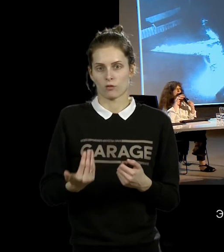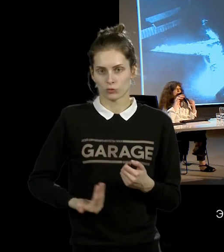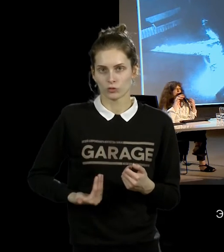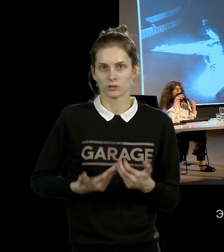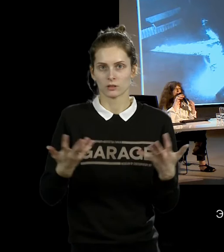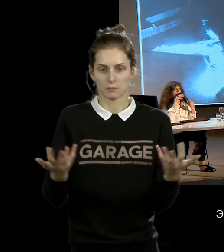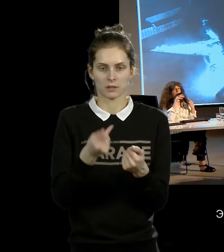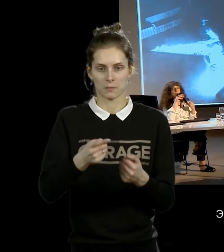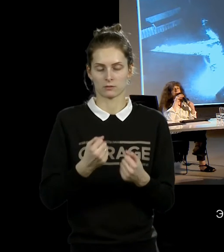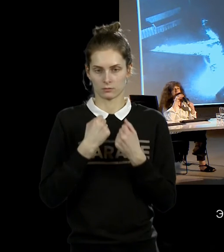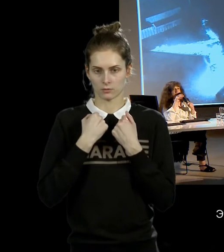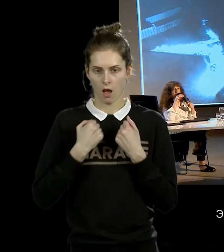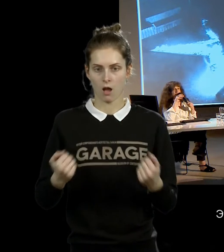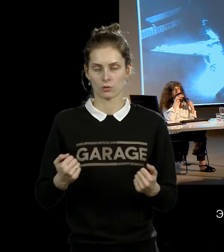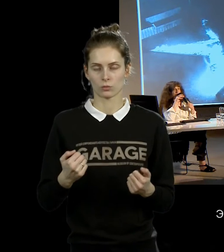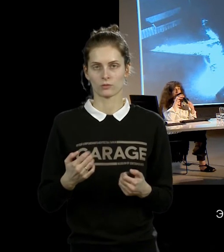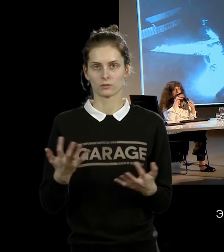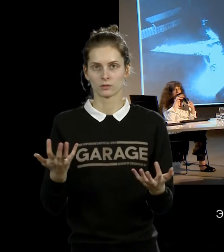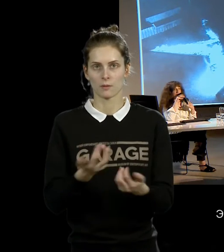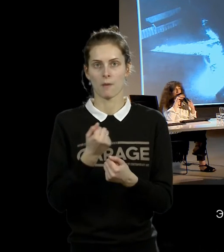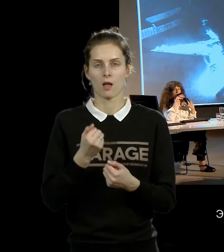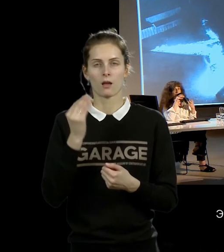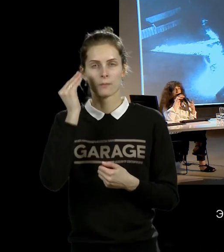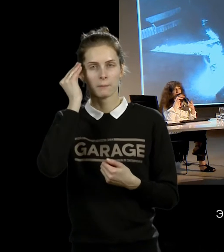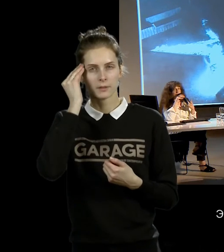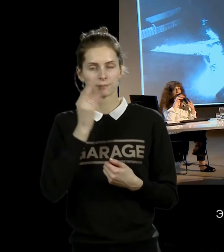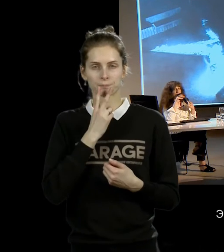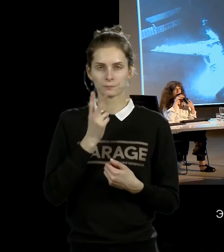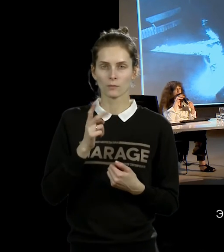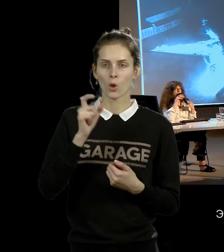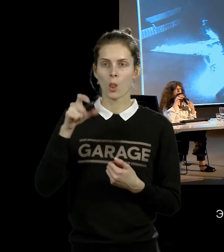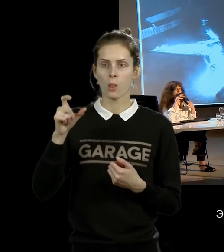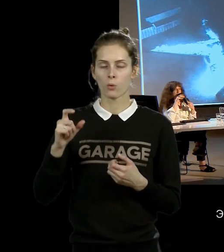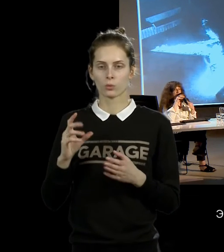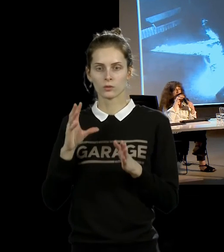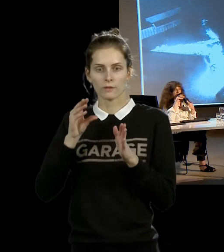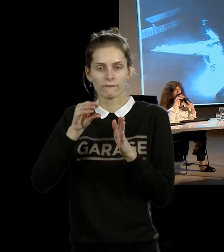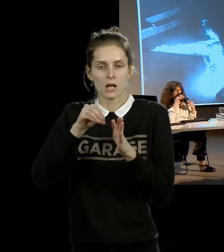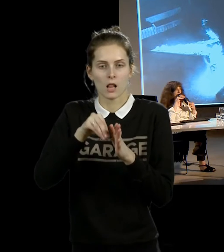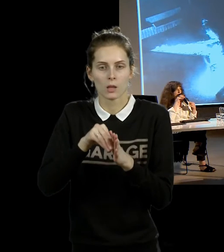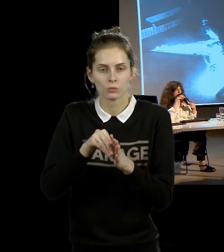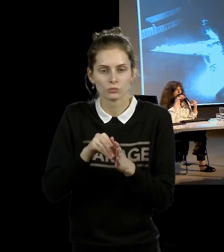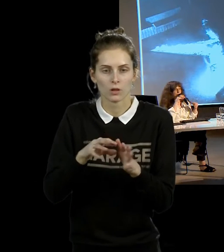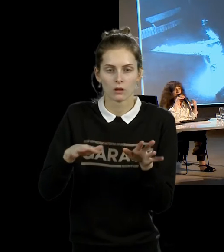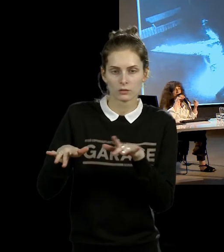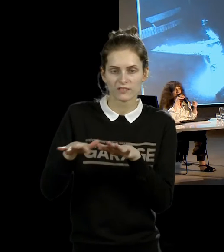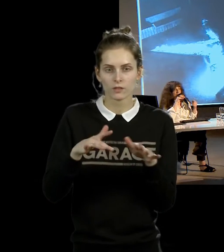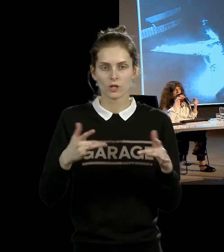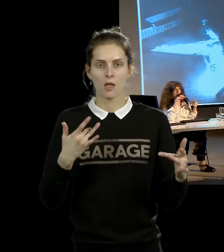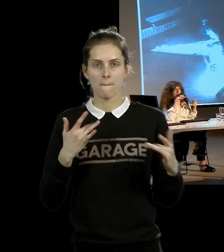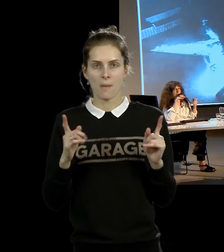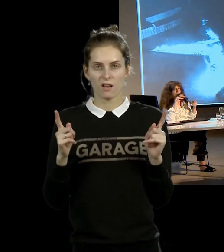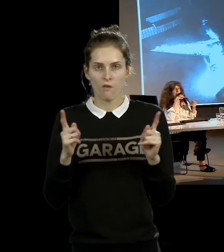момент включения публики, которая произвольно включилась в перформанс, был очень важен, мне кажется, для того, чем потом будет